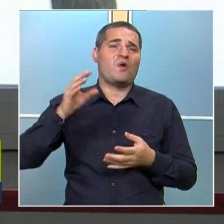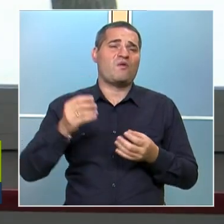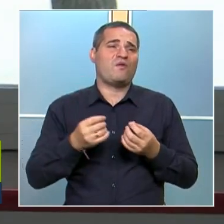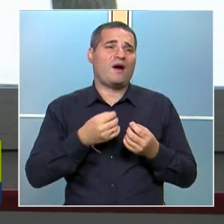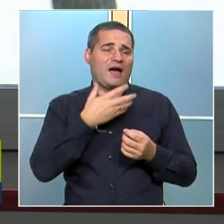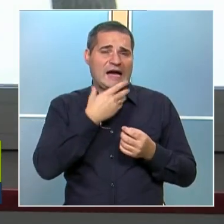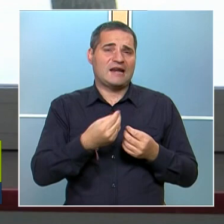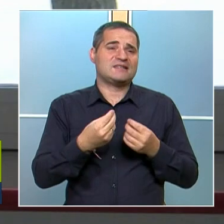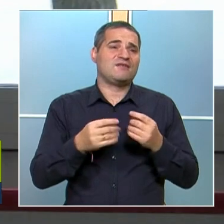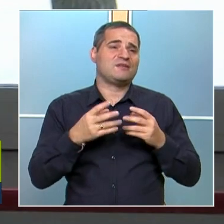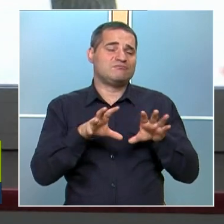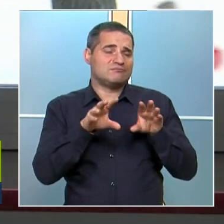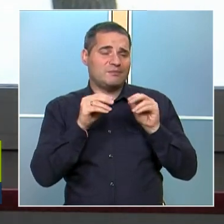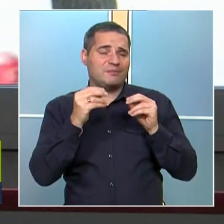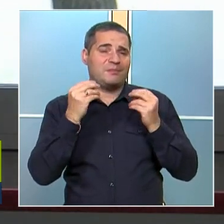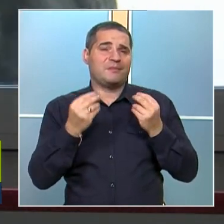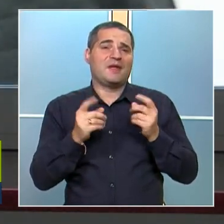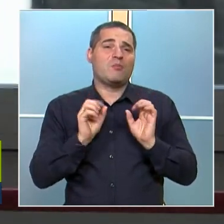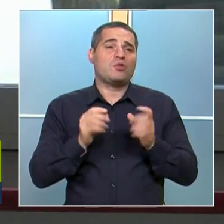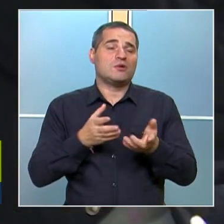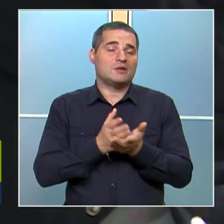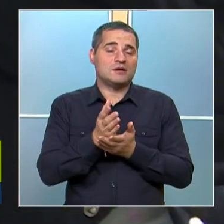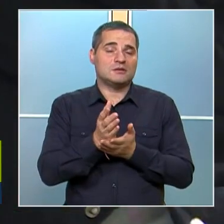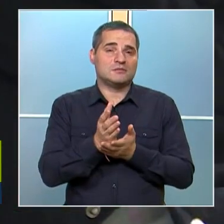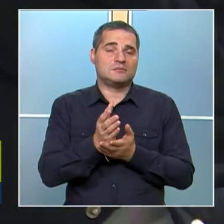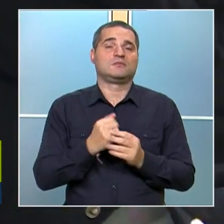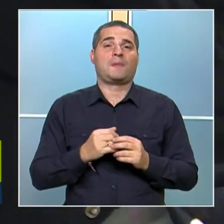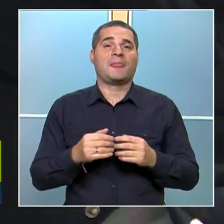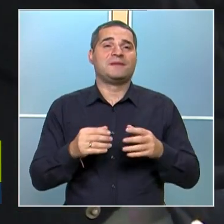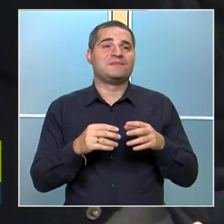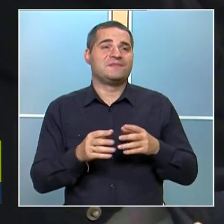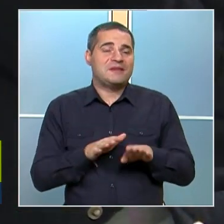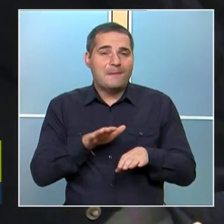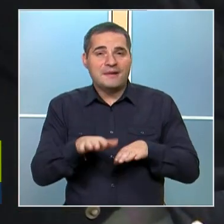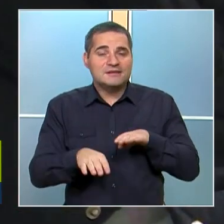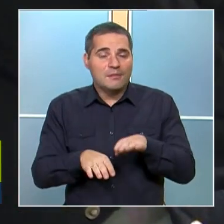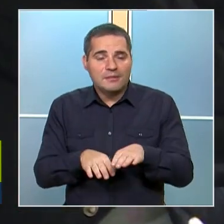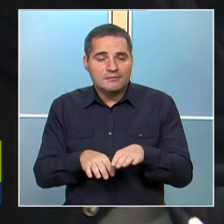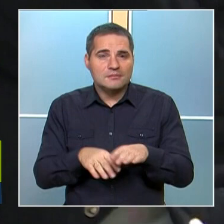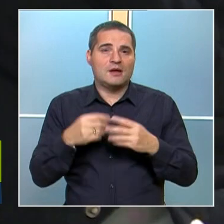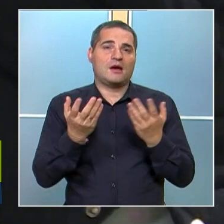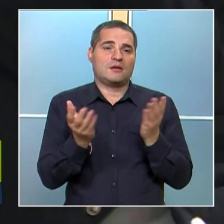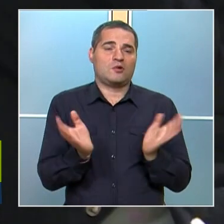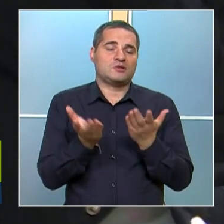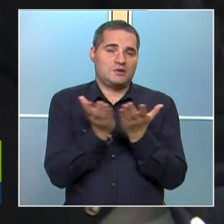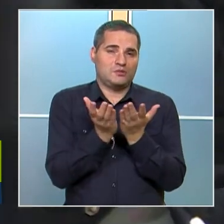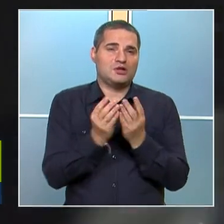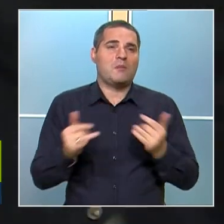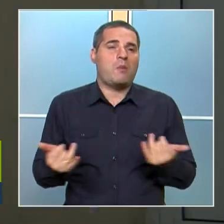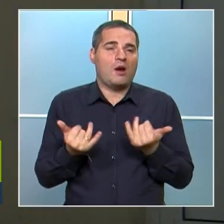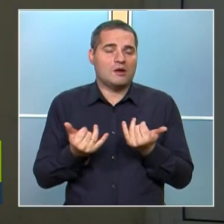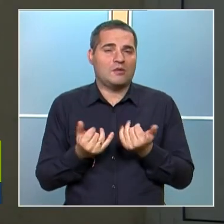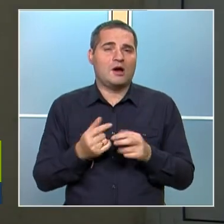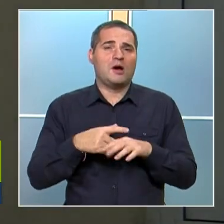бляскави и толкова привлекателни. И по този начин да пристъпим към ученето много по-леко.